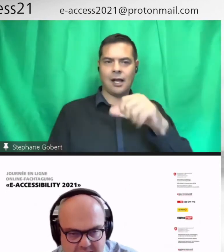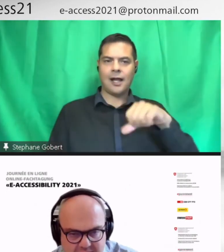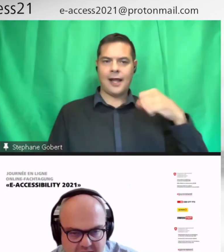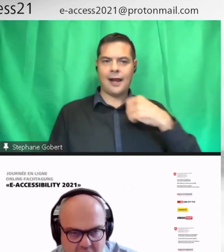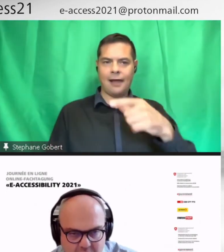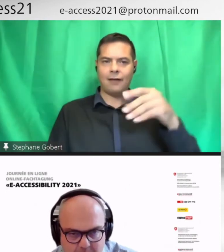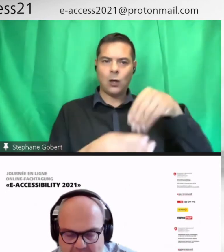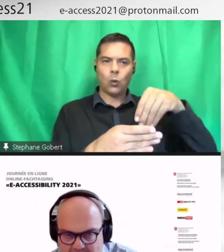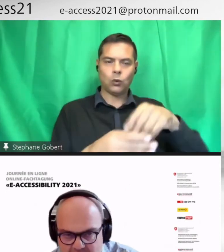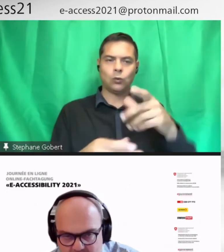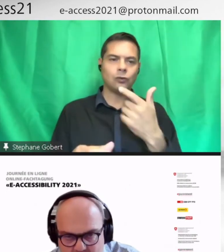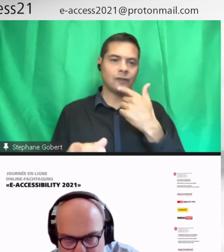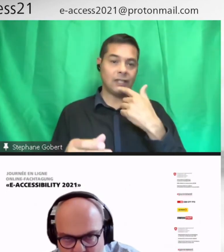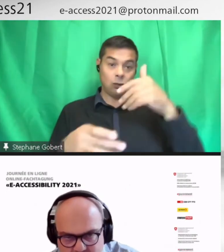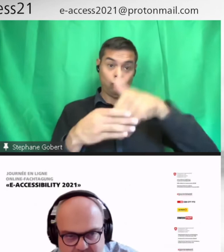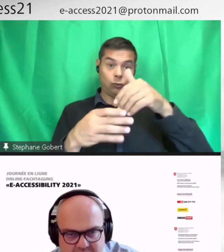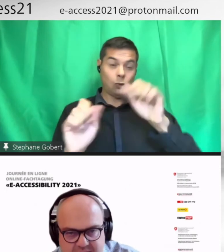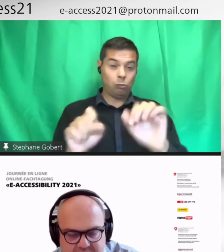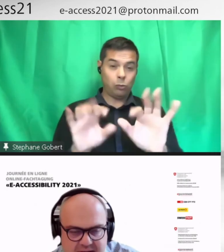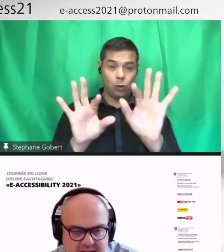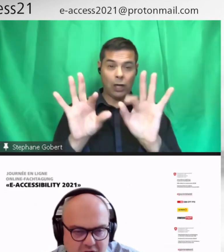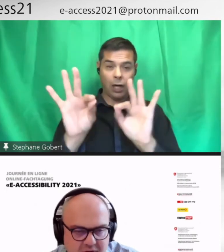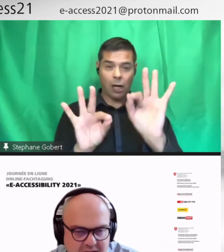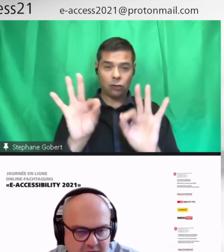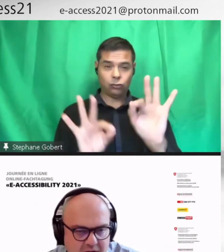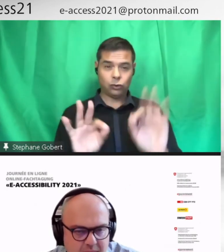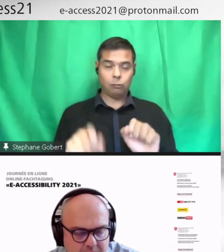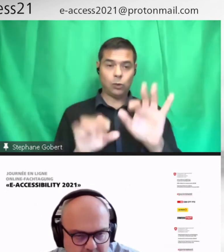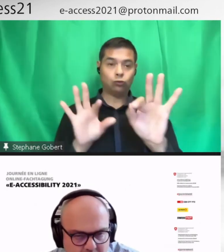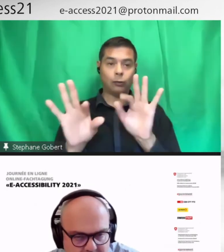l'intérieur. Pour maintenant, cet éditeur de livres,